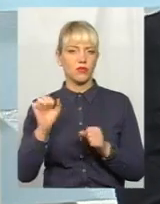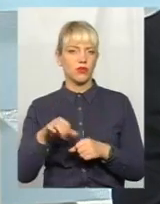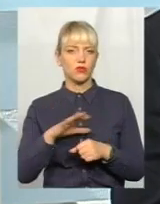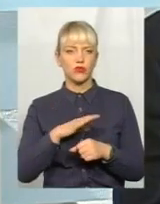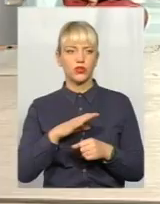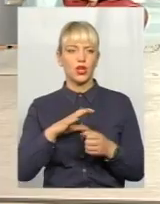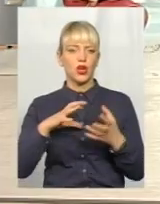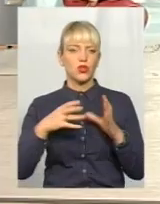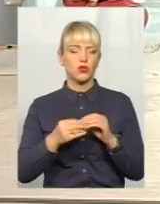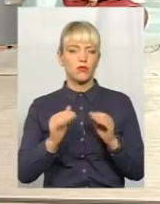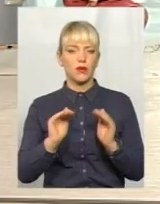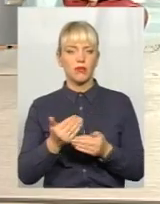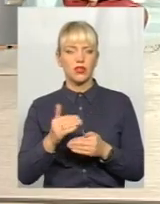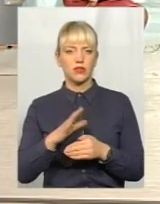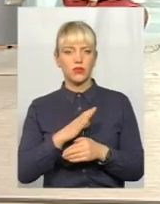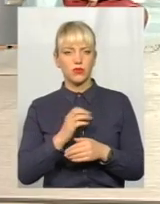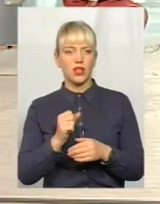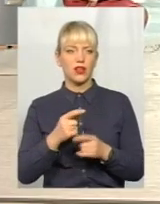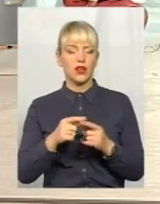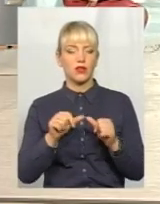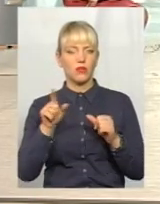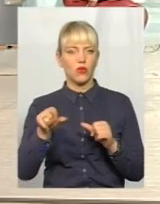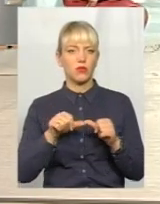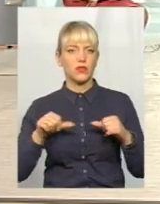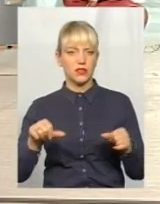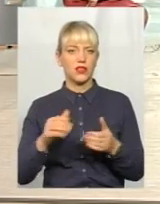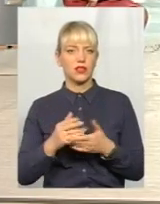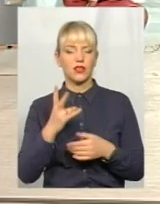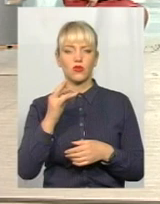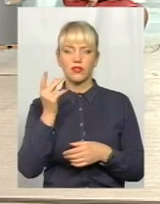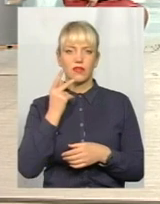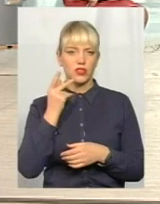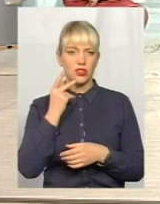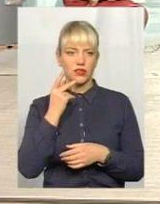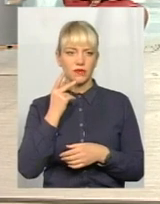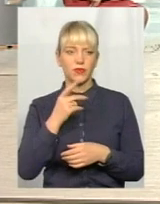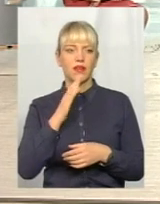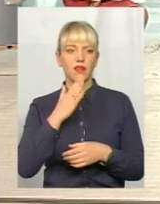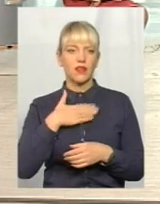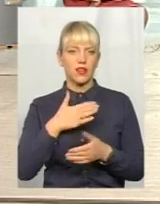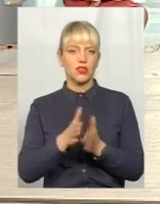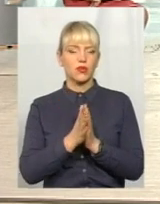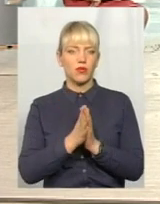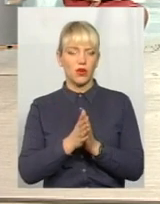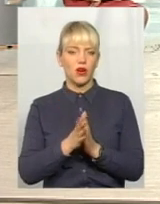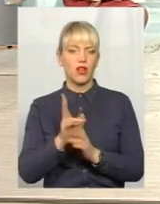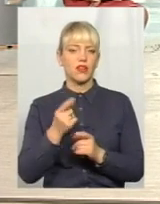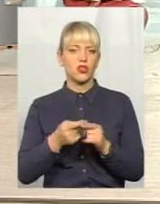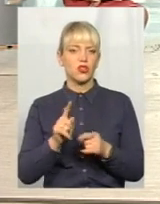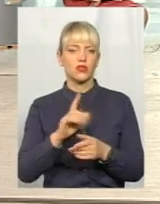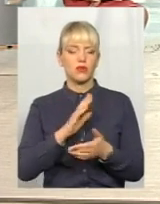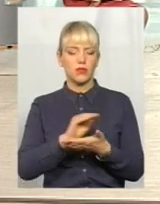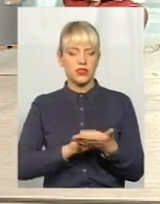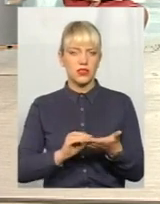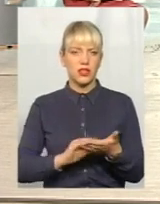сума менше робилася, потім комісія там засідає, але завжди на наше прохання, на те, що ми писали,